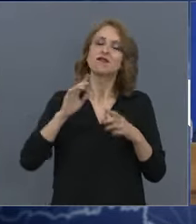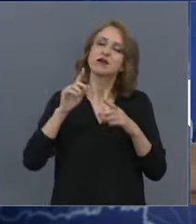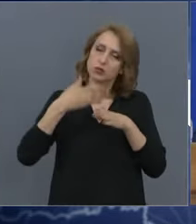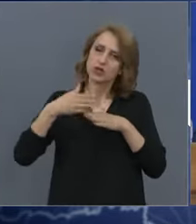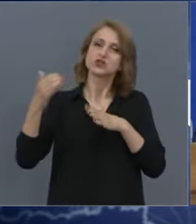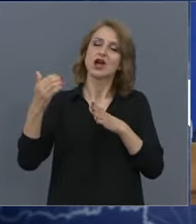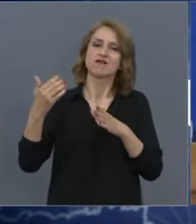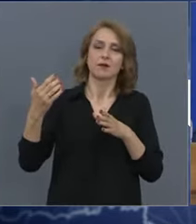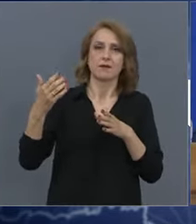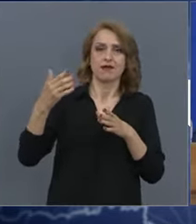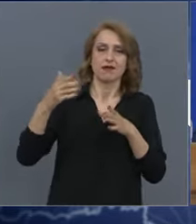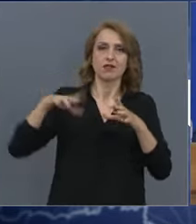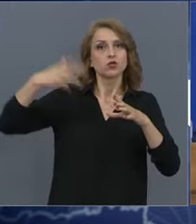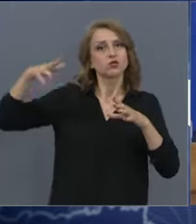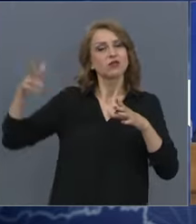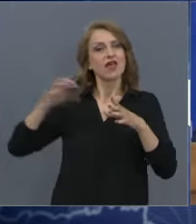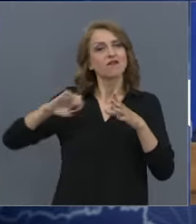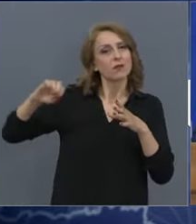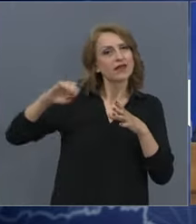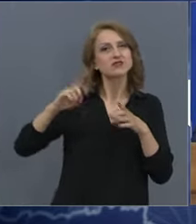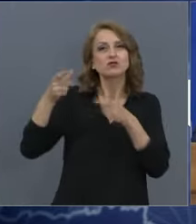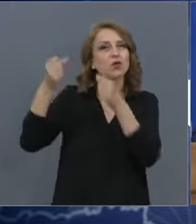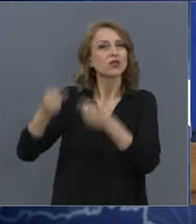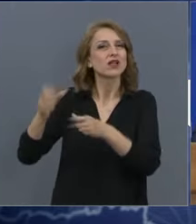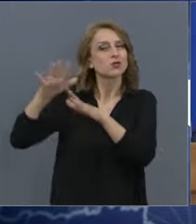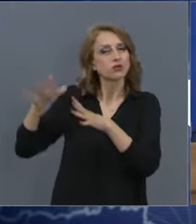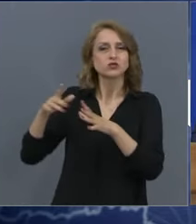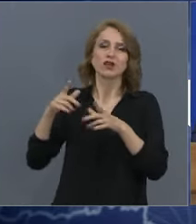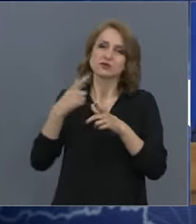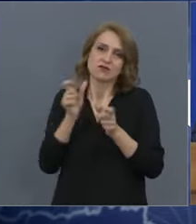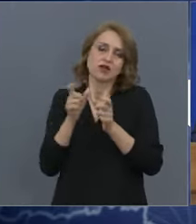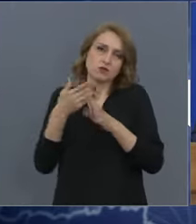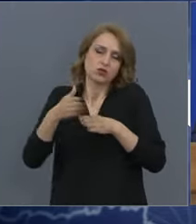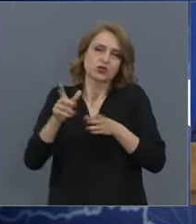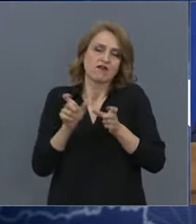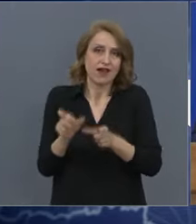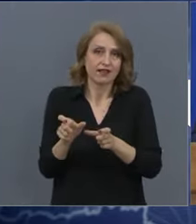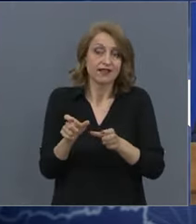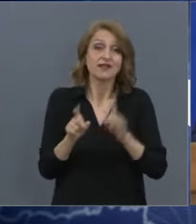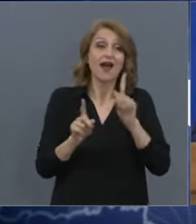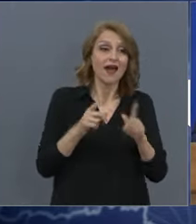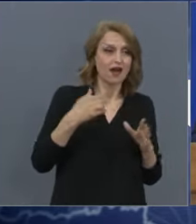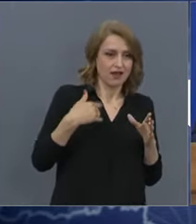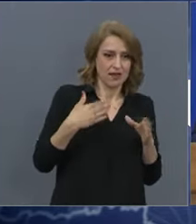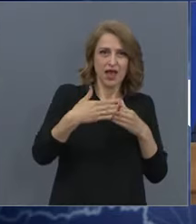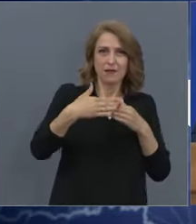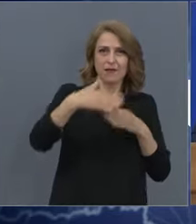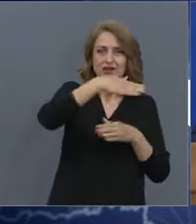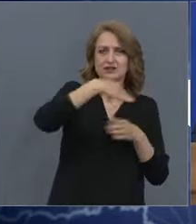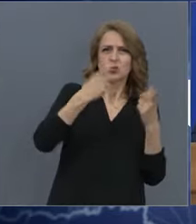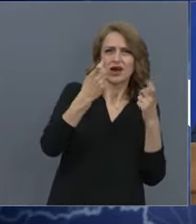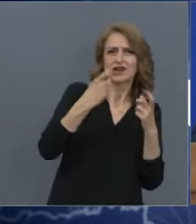За съседите, това, което правиме, вчера разговарях разговарях с колегата Мицотаки на 15-ти юни